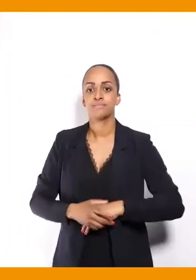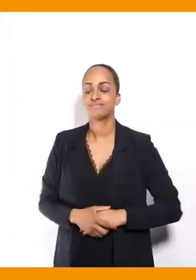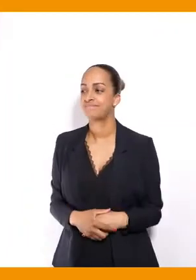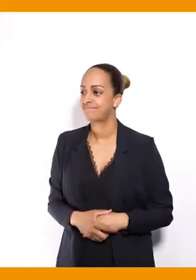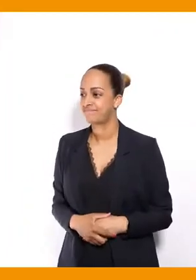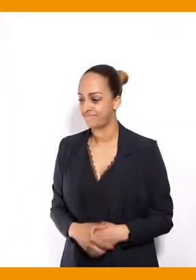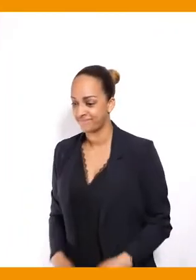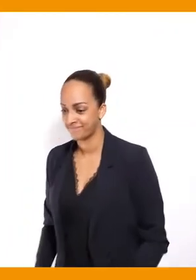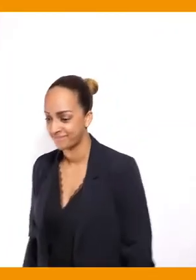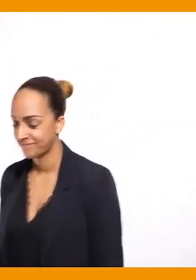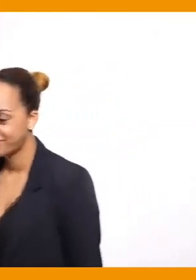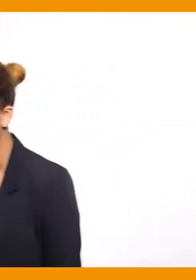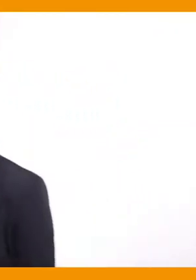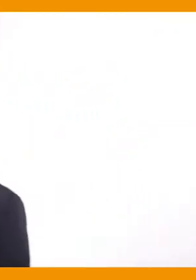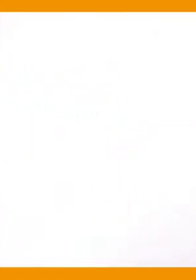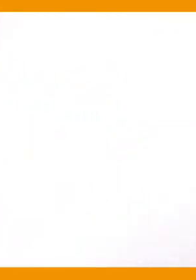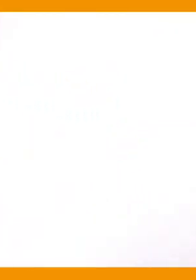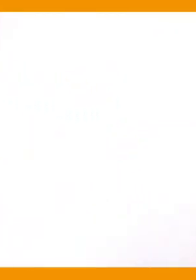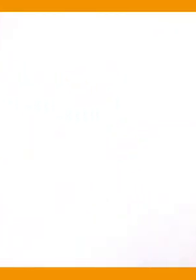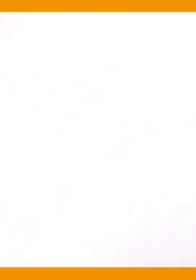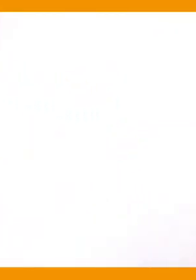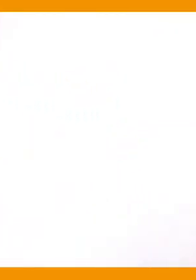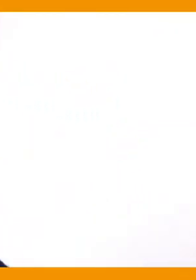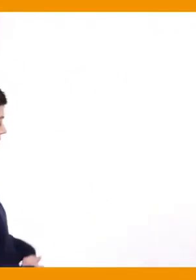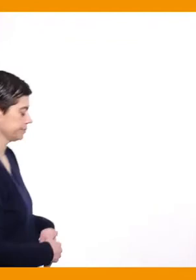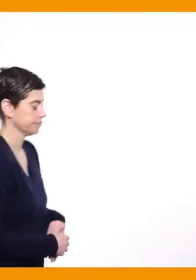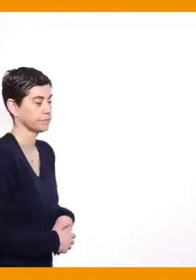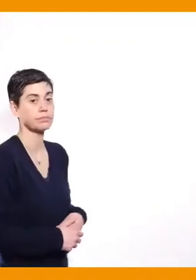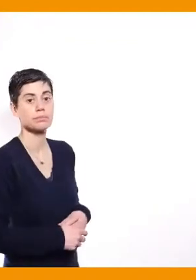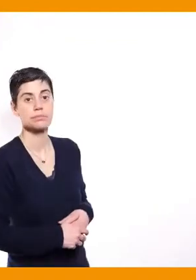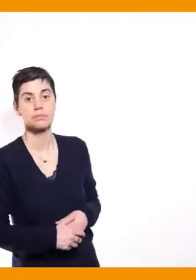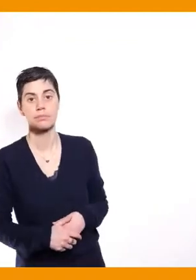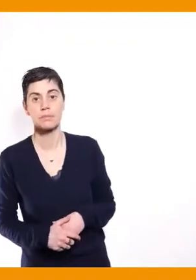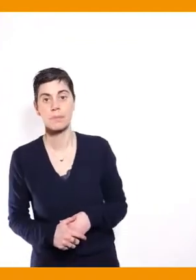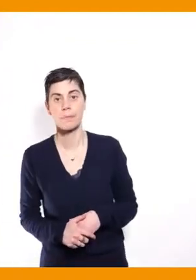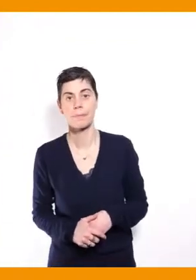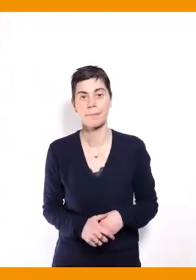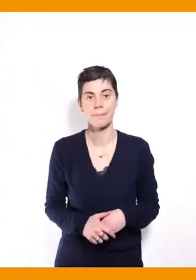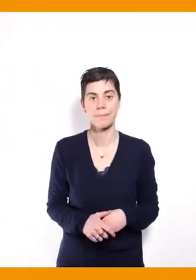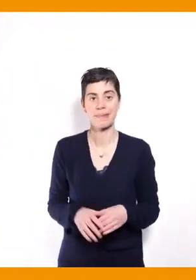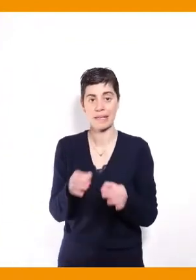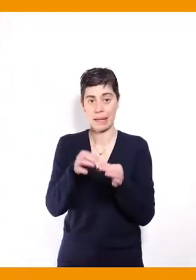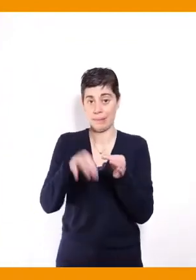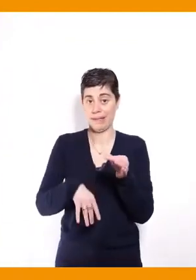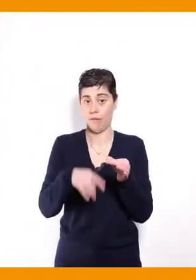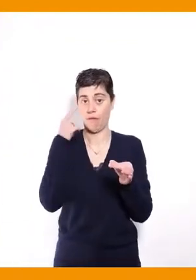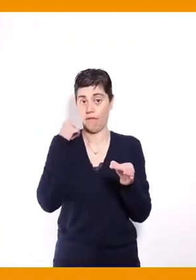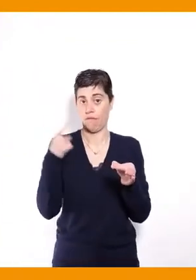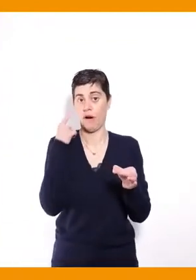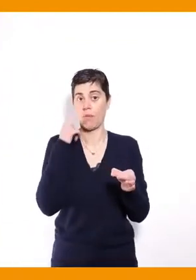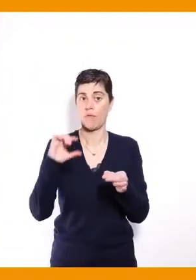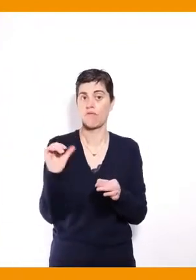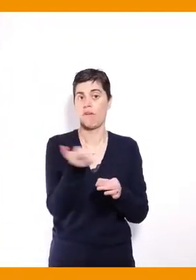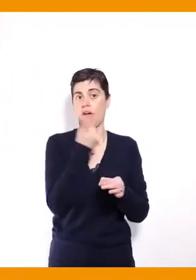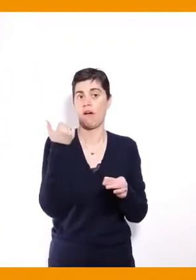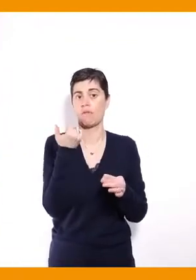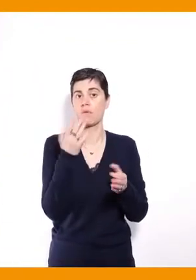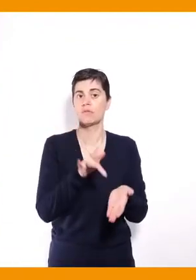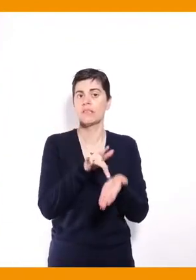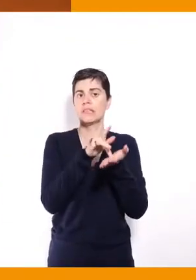Très bien. Donc, ces relevés sont disponibles évidemment sur le site du CNCPH, j'imagine, donc cncph